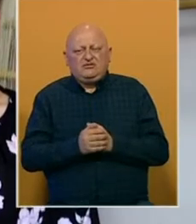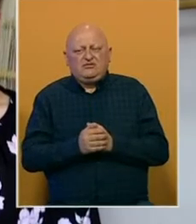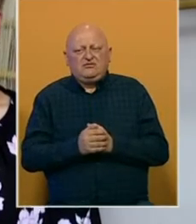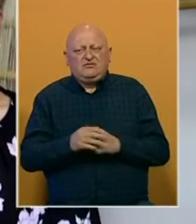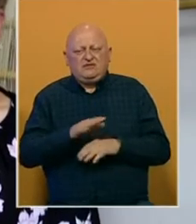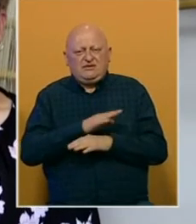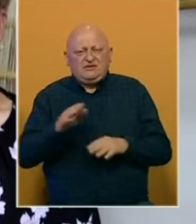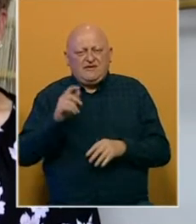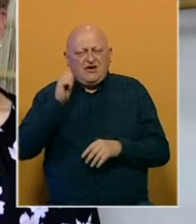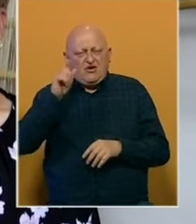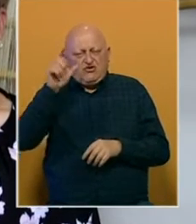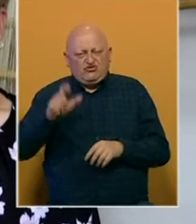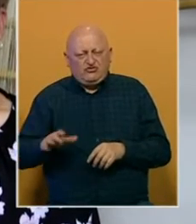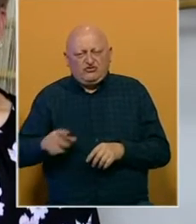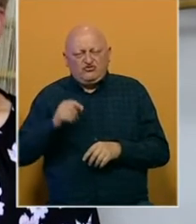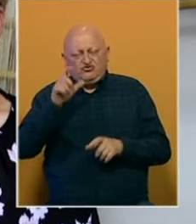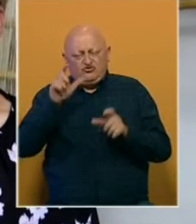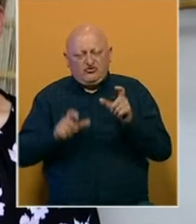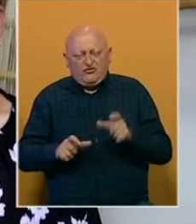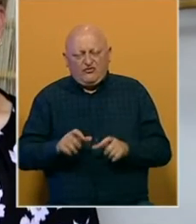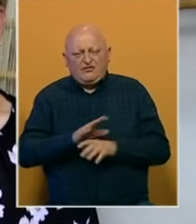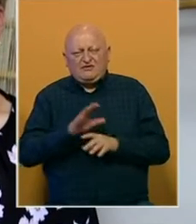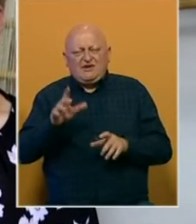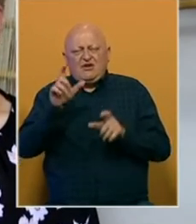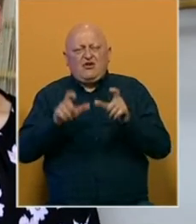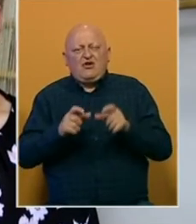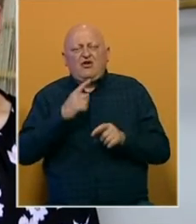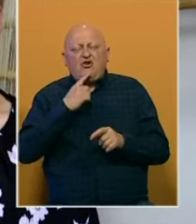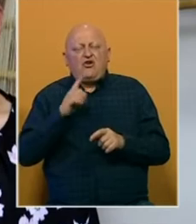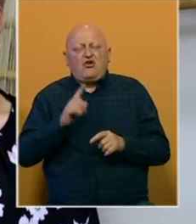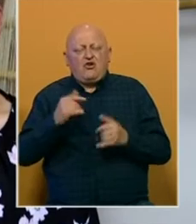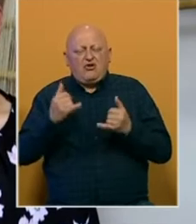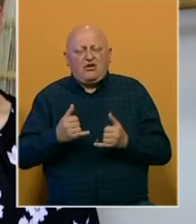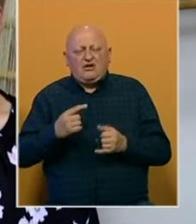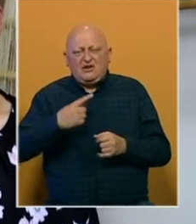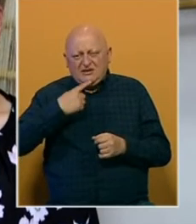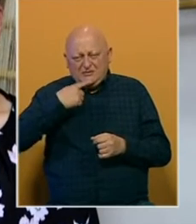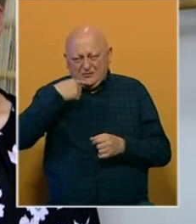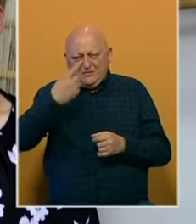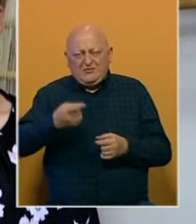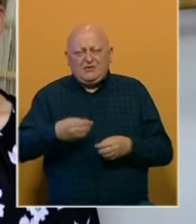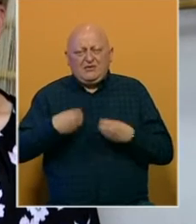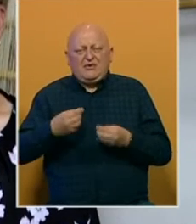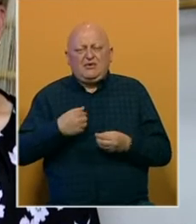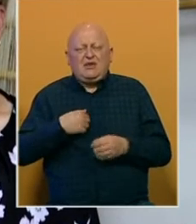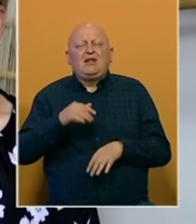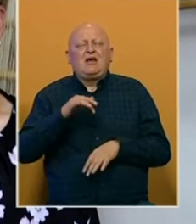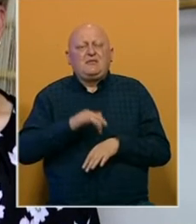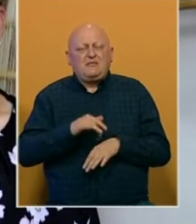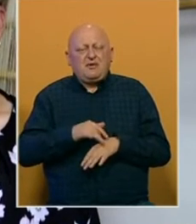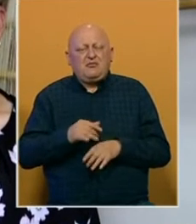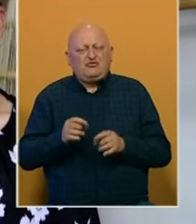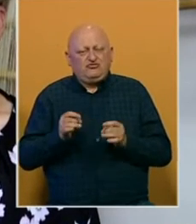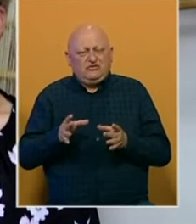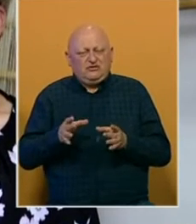Svakoj žene svakom čovjeku svakoj osobi koja nije do danas progovorila ja bi joj poručila da